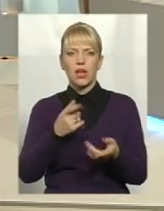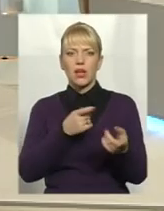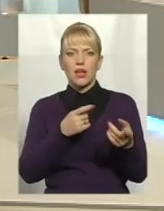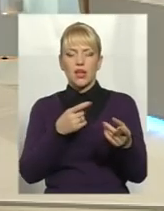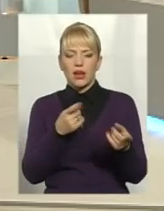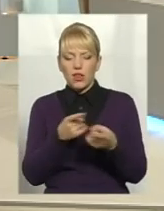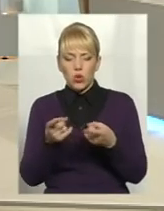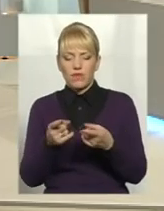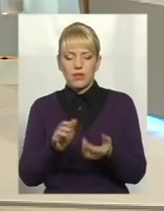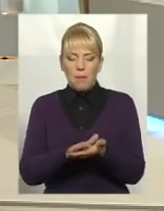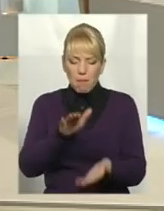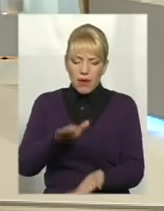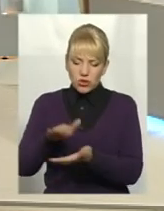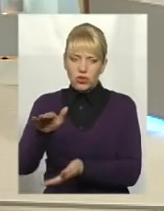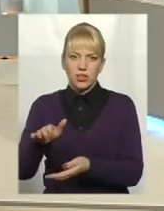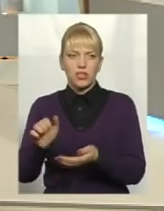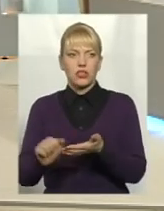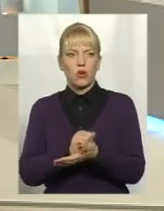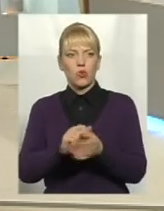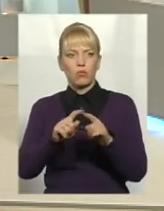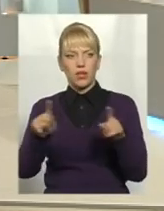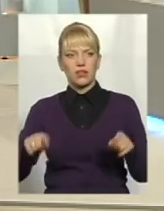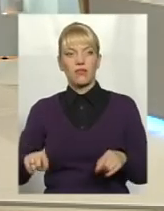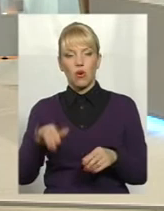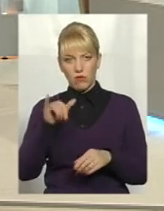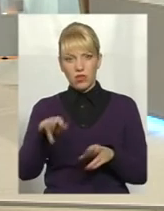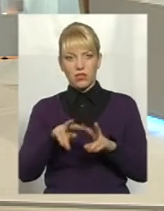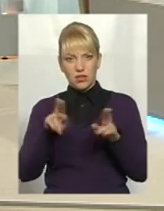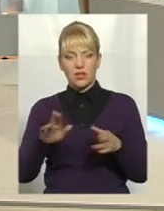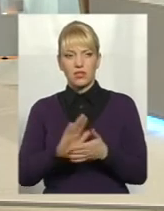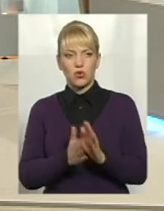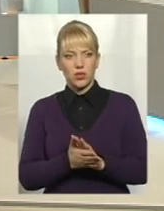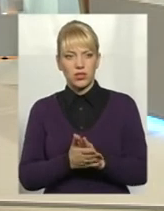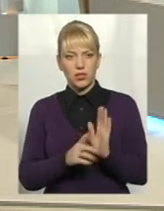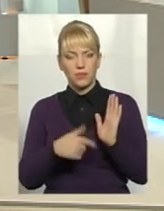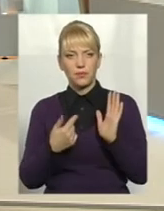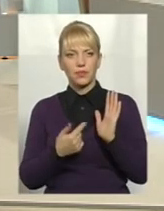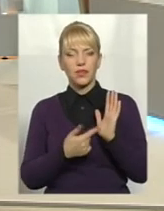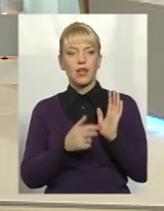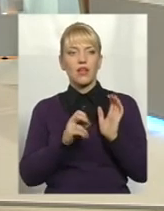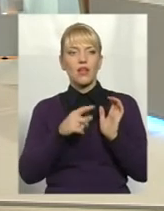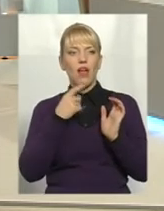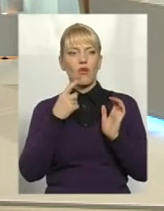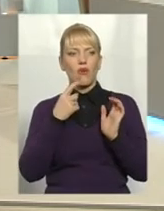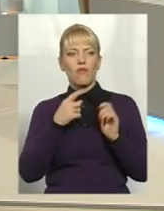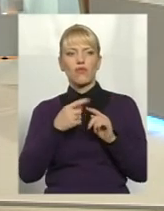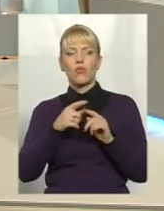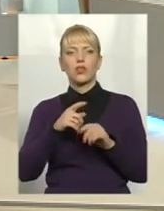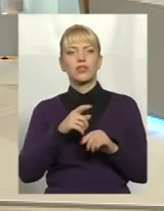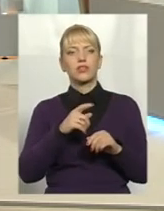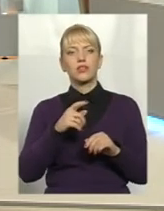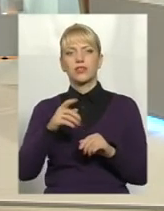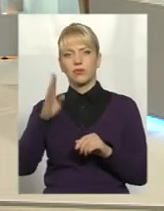але почти не було ніякої роботи. Пане Миколу, у вас подібна ситуація? Ви знаєте, пан Владислав так сказав характерно, що